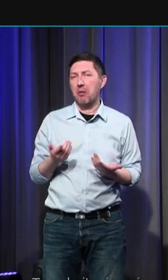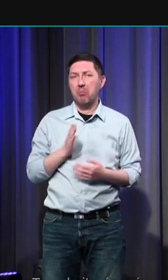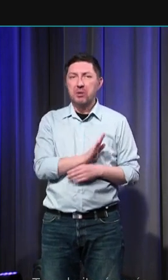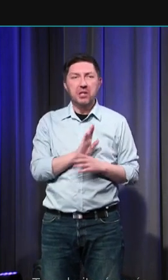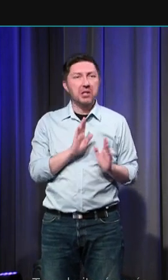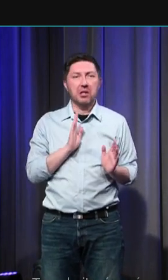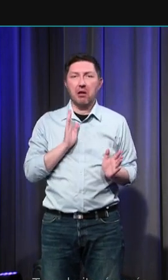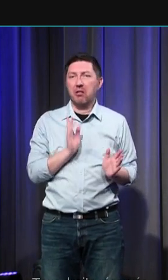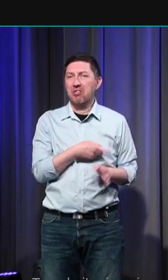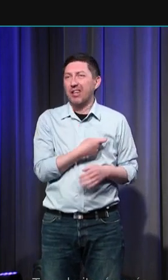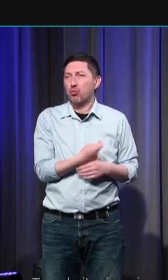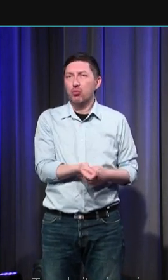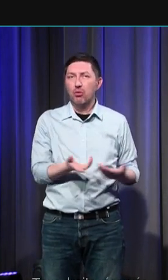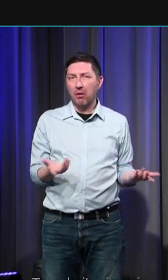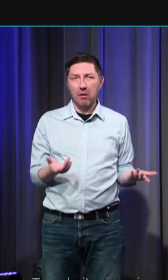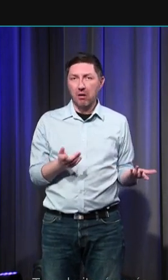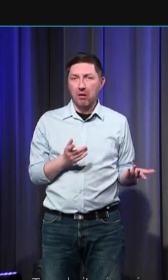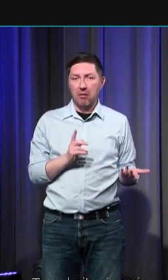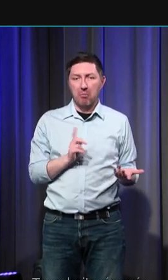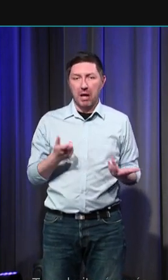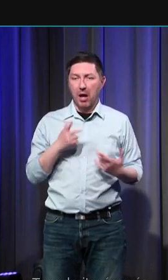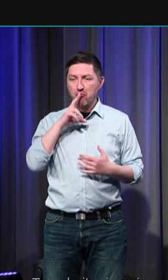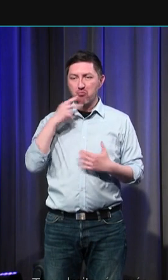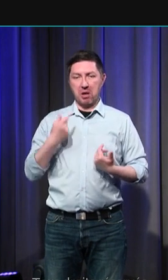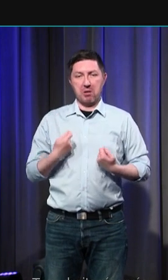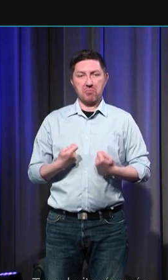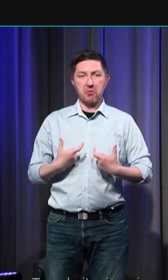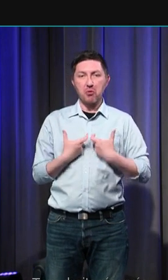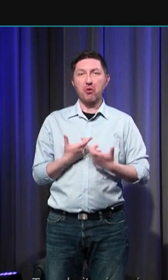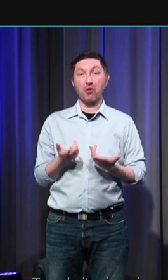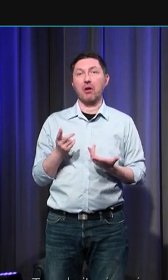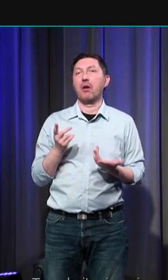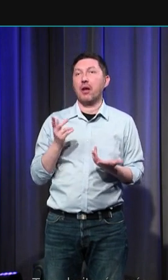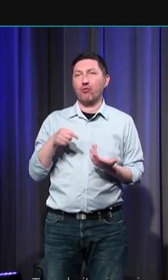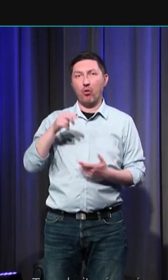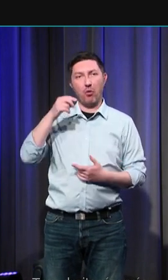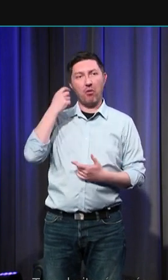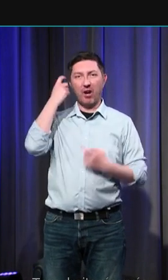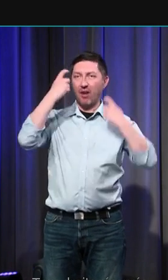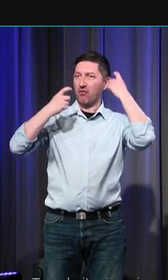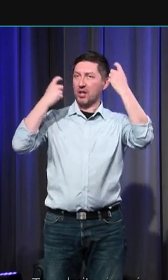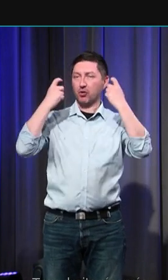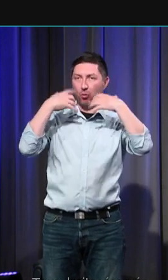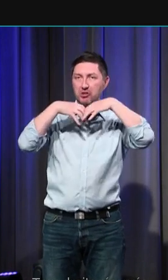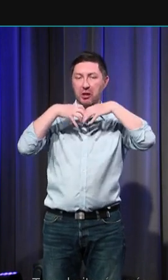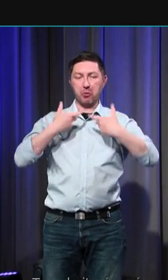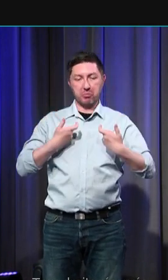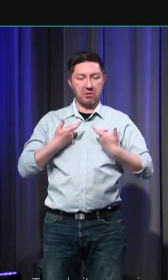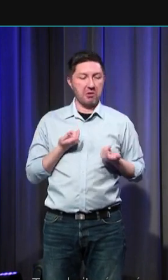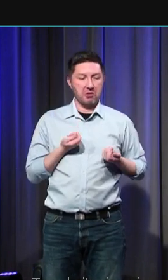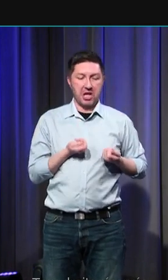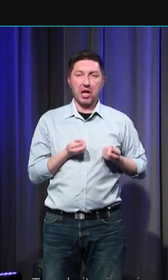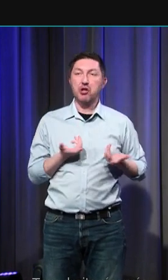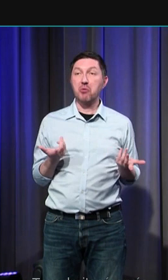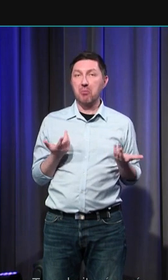animale et qui attendraient d'être domptées, civilisées par la raison. Aujourd'hui, certains historiens,